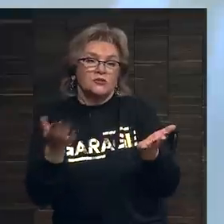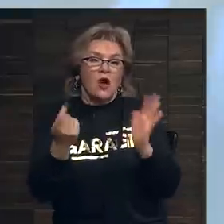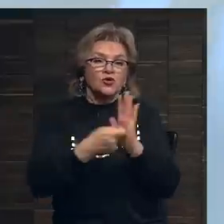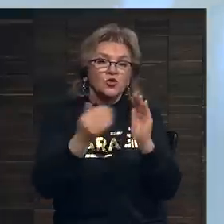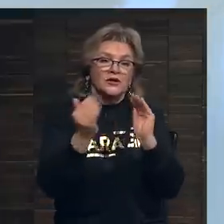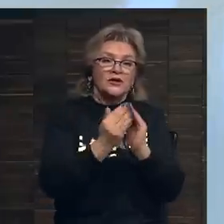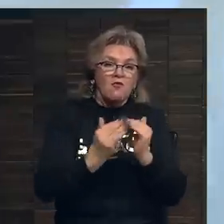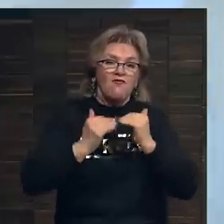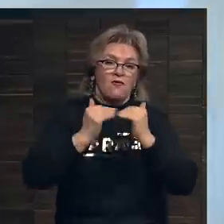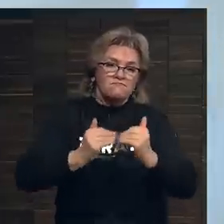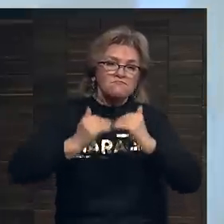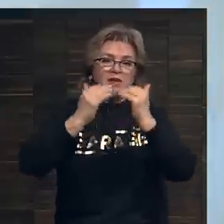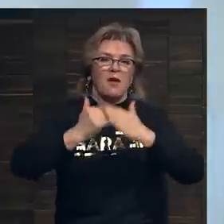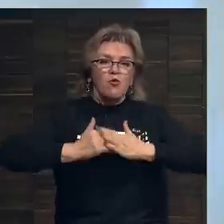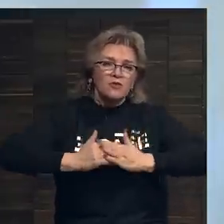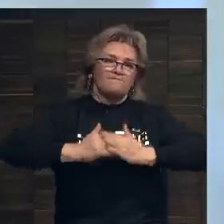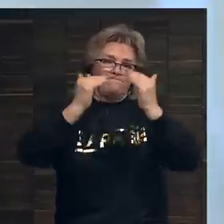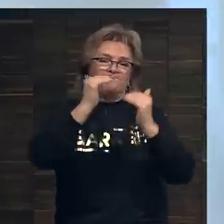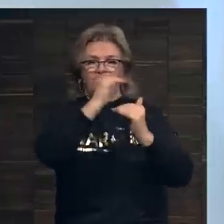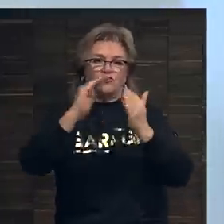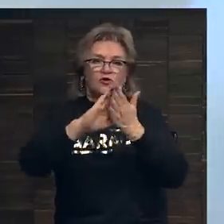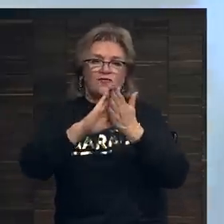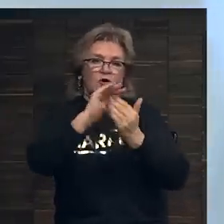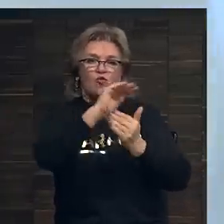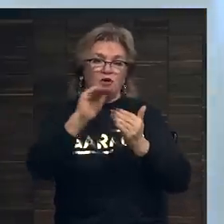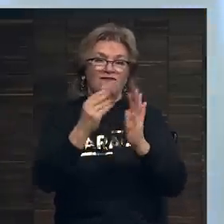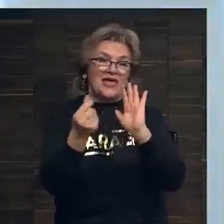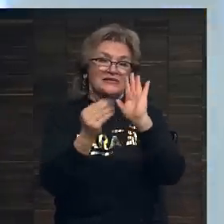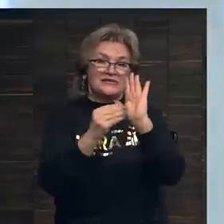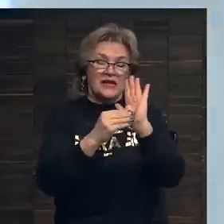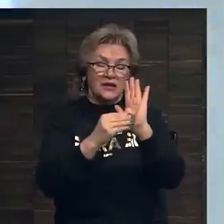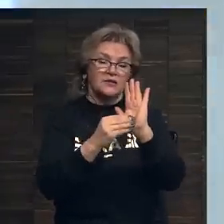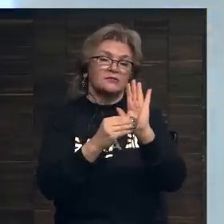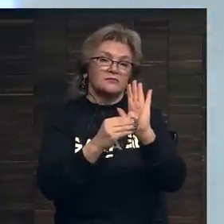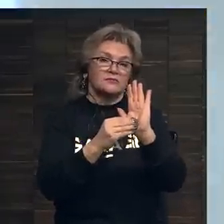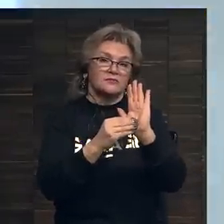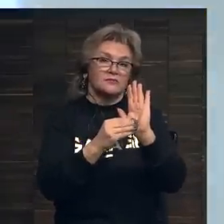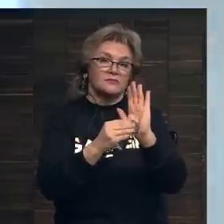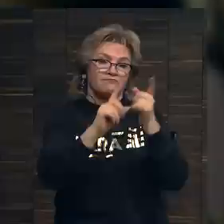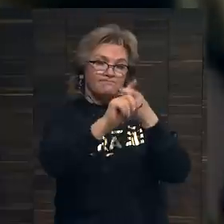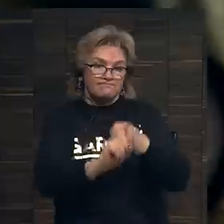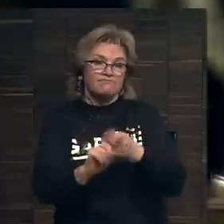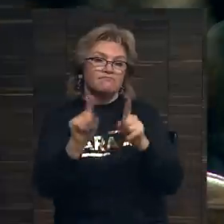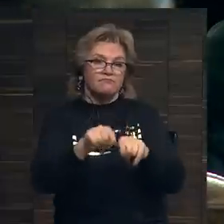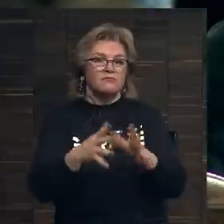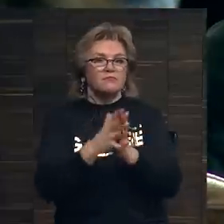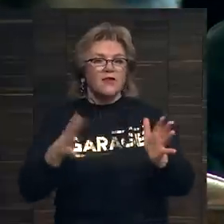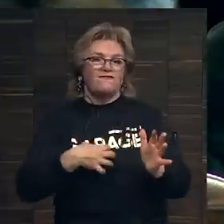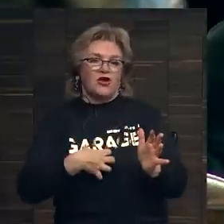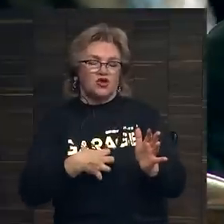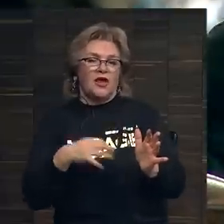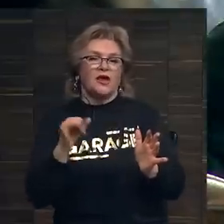аукционных домов поднимается до более высокого уровня цен, тем важнее,